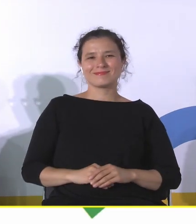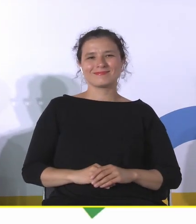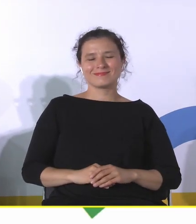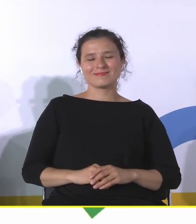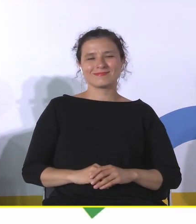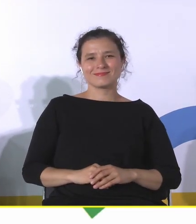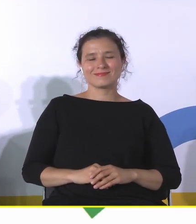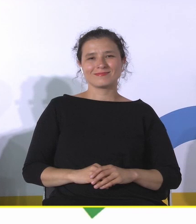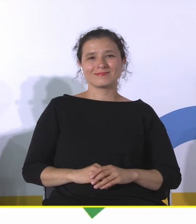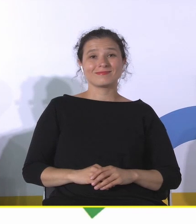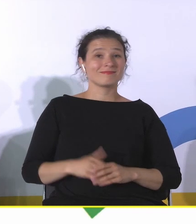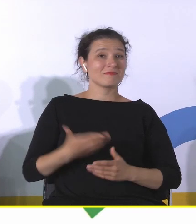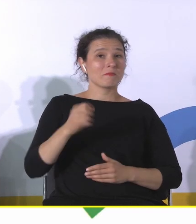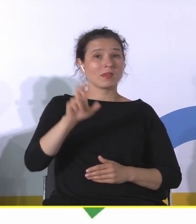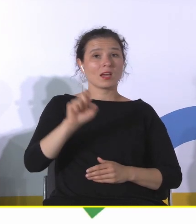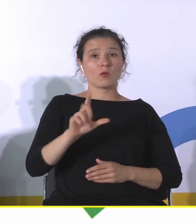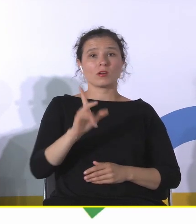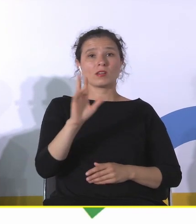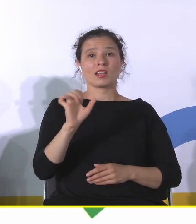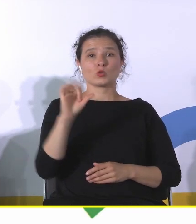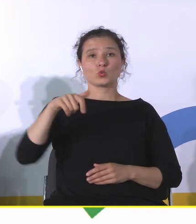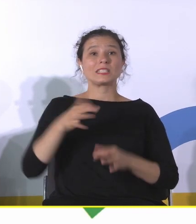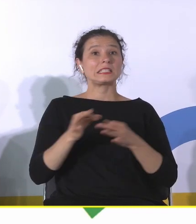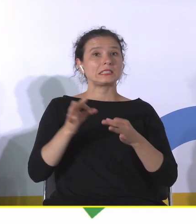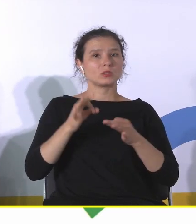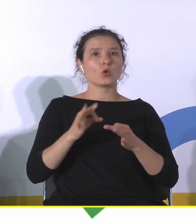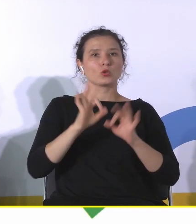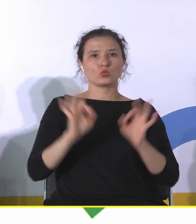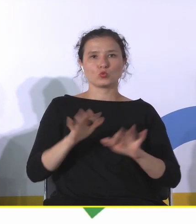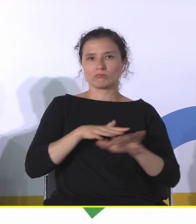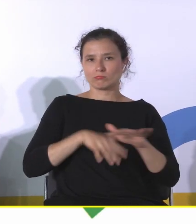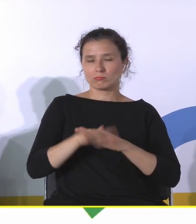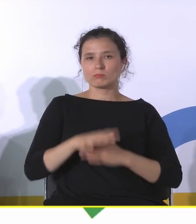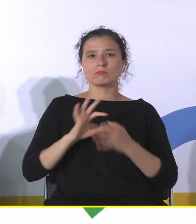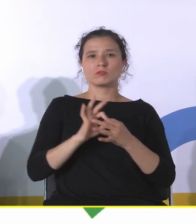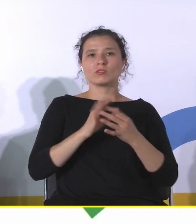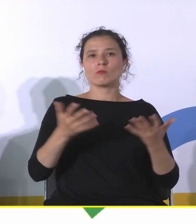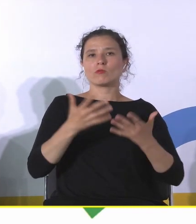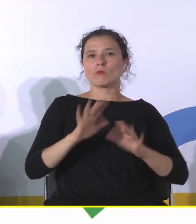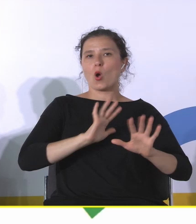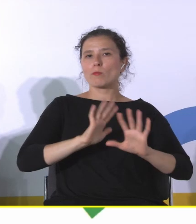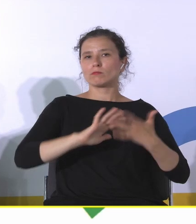Michał Krasucki jest historykiem sztuki, związany jest z Towarzystem Opieki nad Zabytkami.